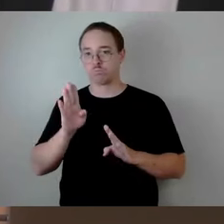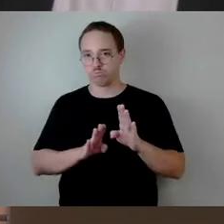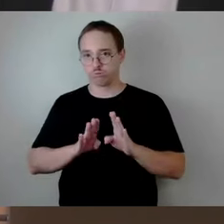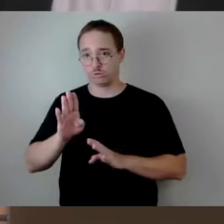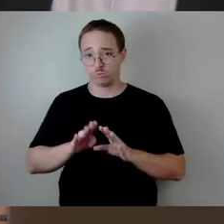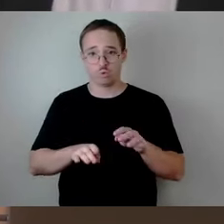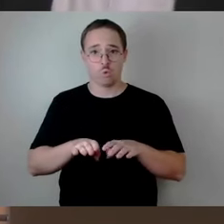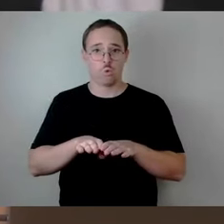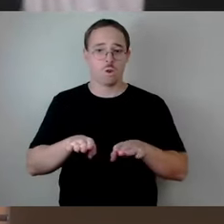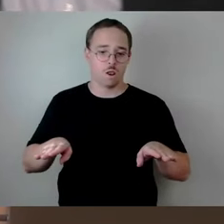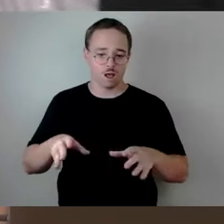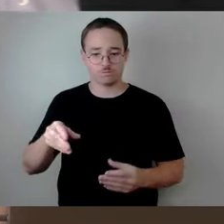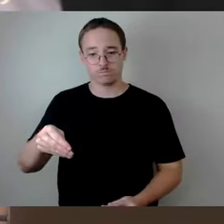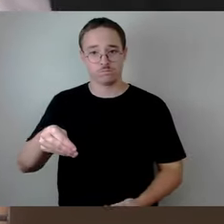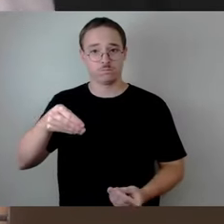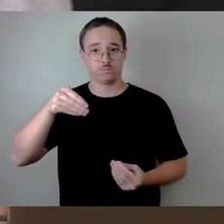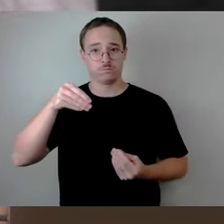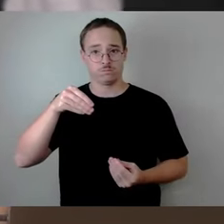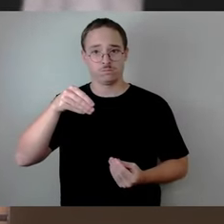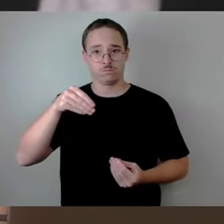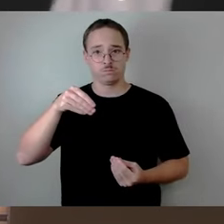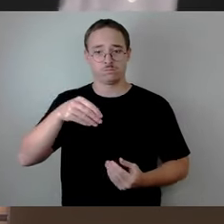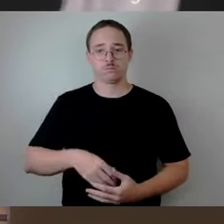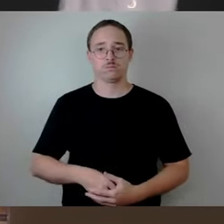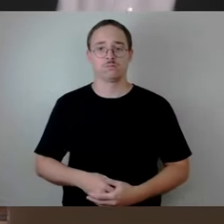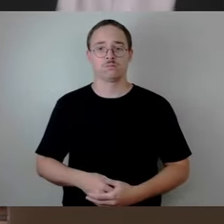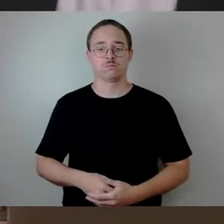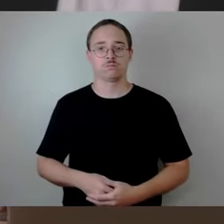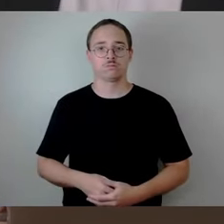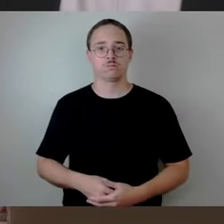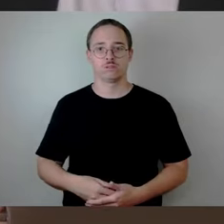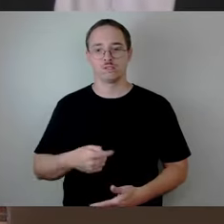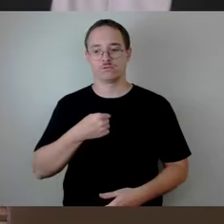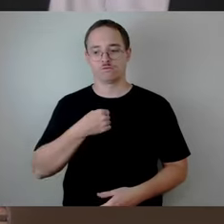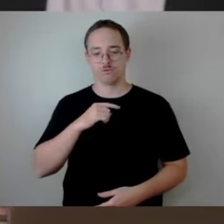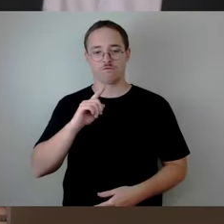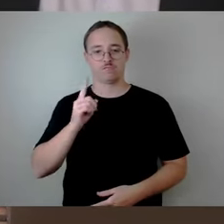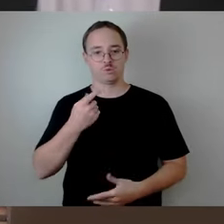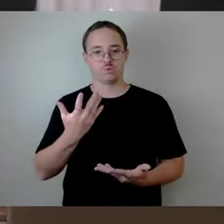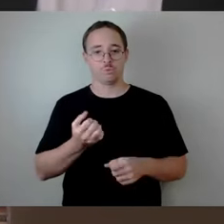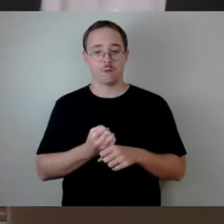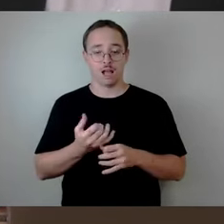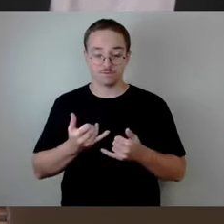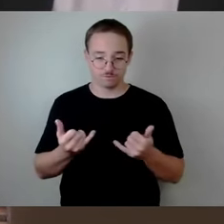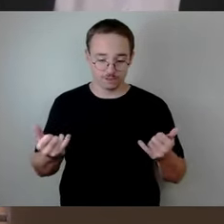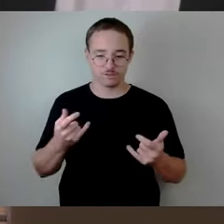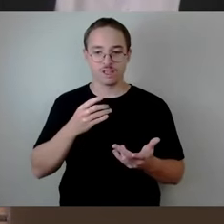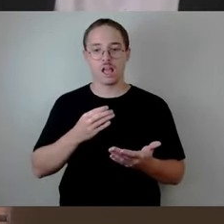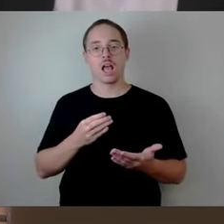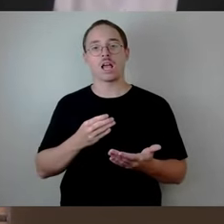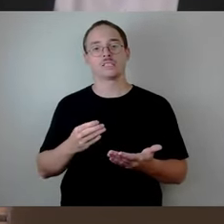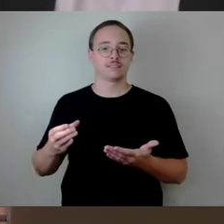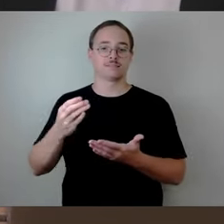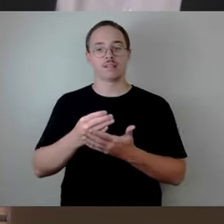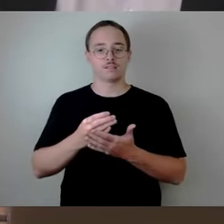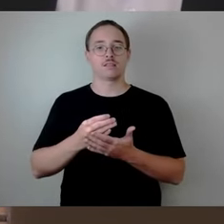Und ich würde das wieder so machen, dass ich den ersetzend zur Abstimmung stelle. Wenn er angenommen wird, dann